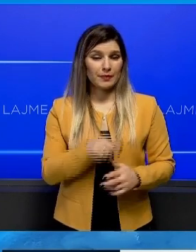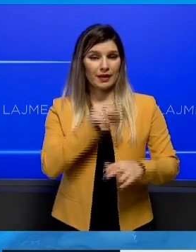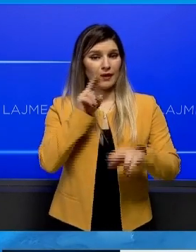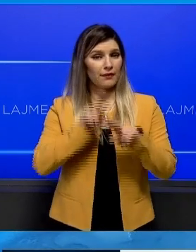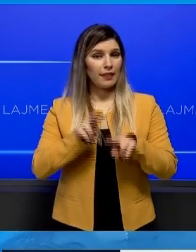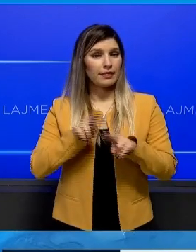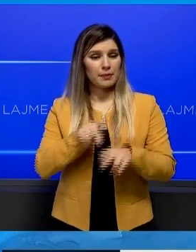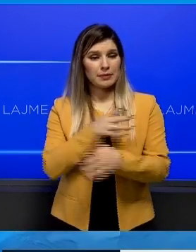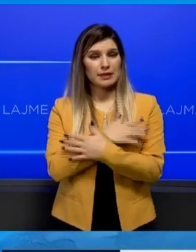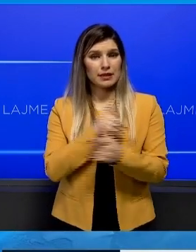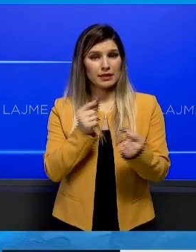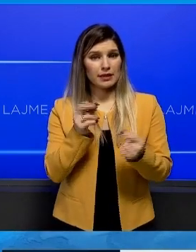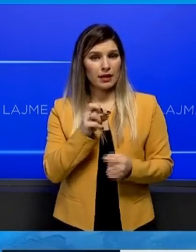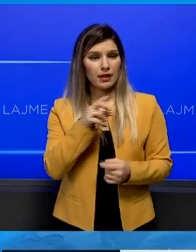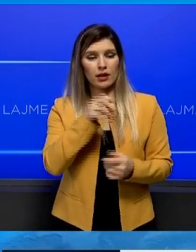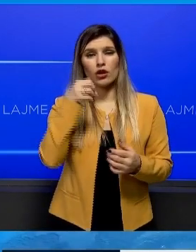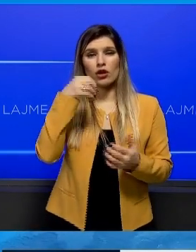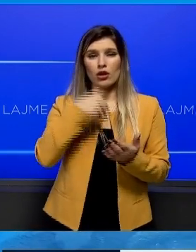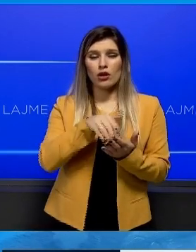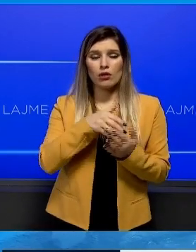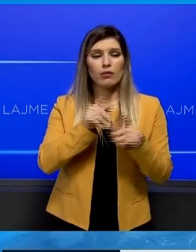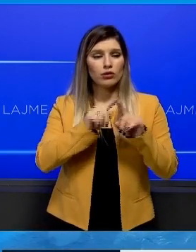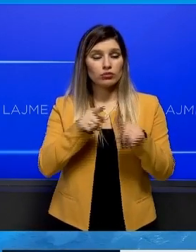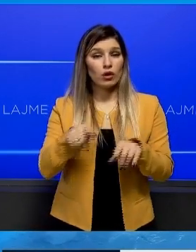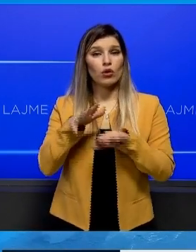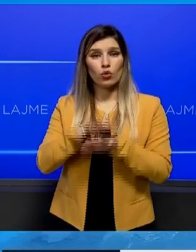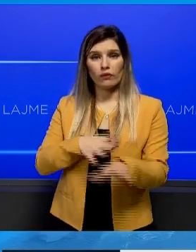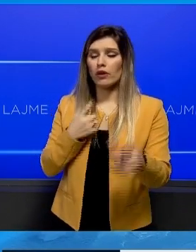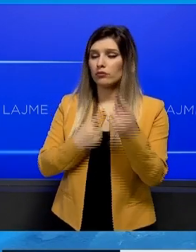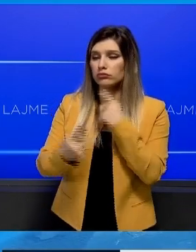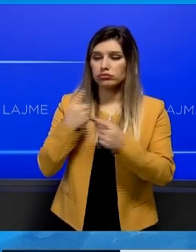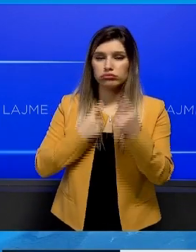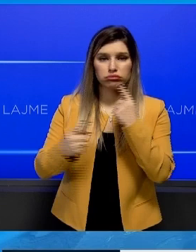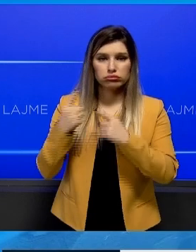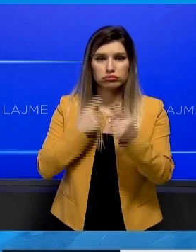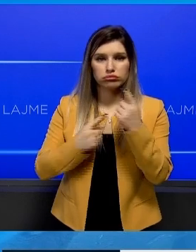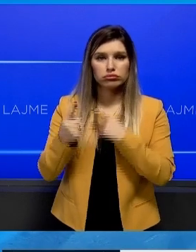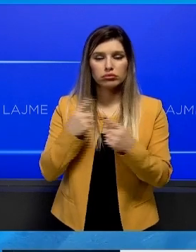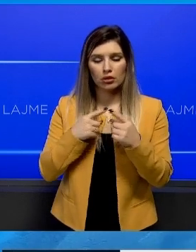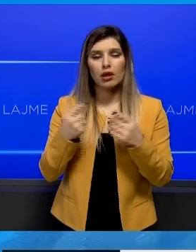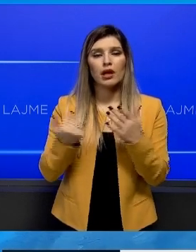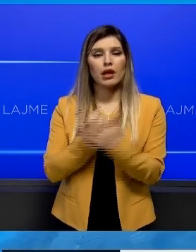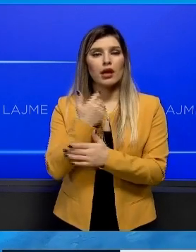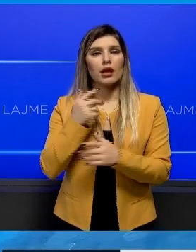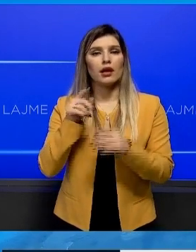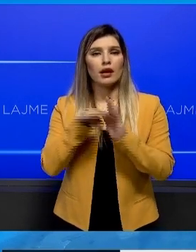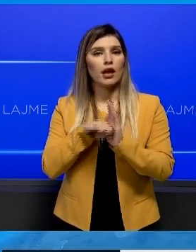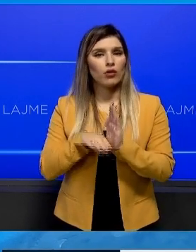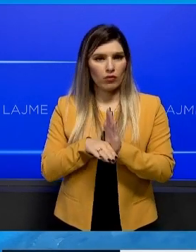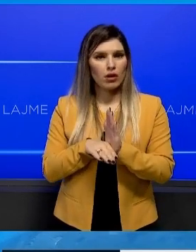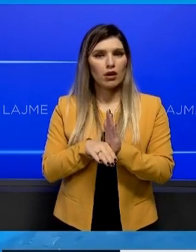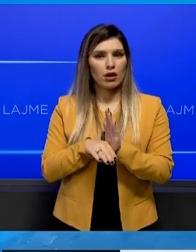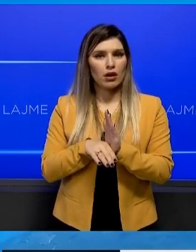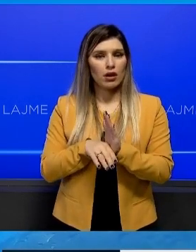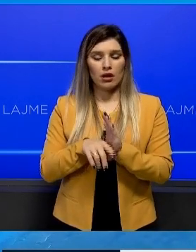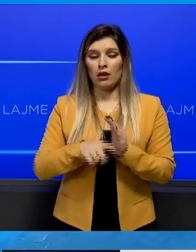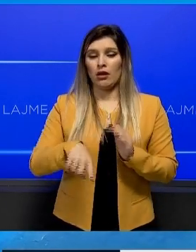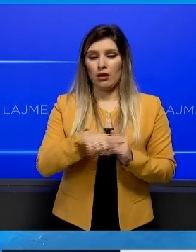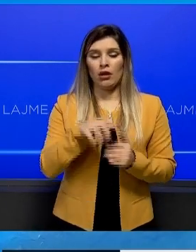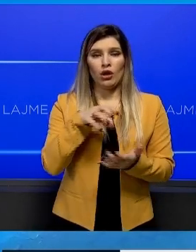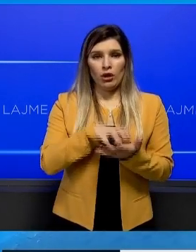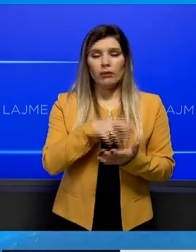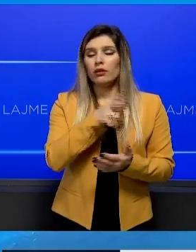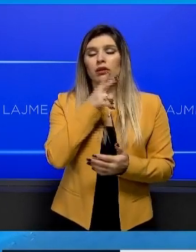vendimit të zërës për tarifat e energjisë, në ku vendë është të zhvilluar debat rrëth tarifave të reja të energjisë elektrike. Opozita ka